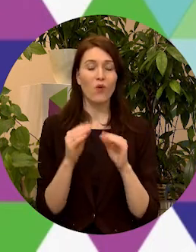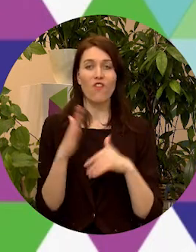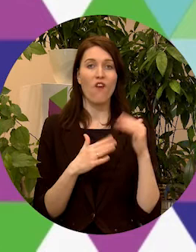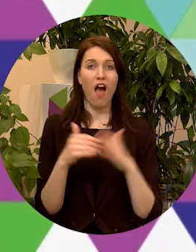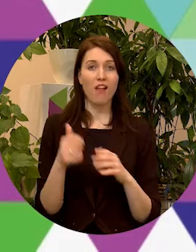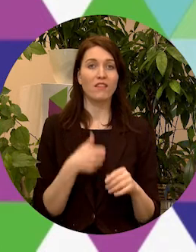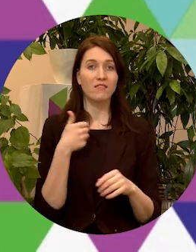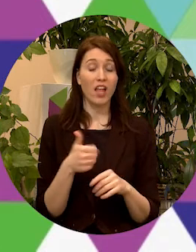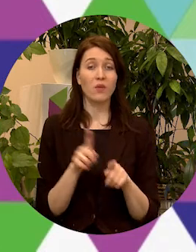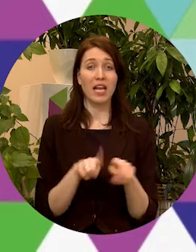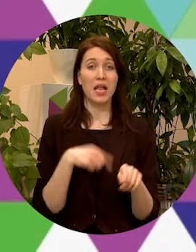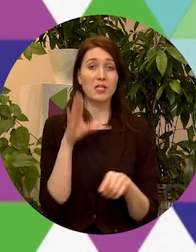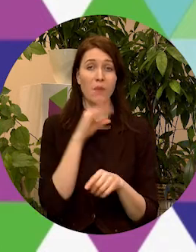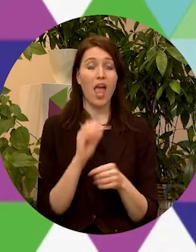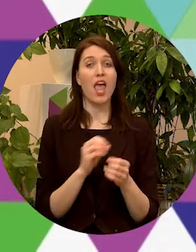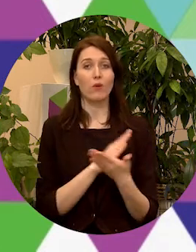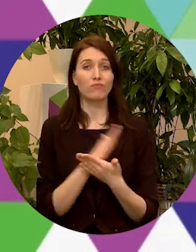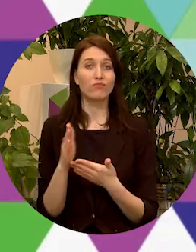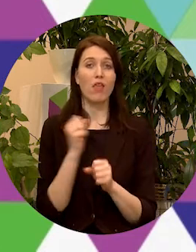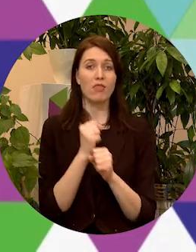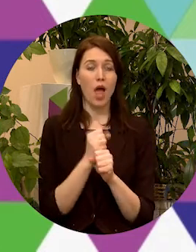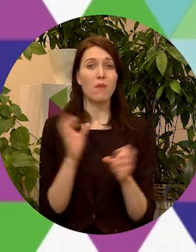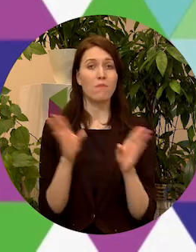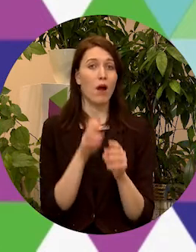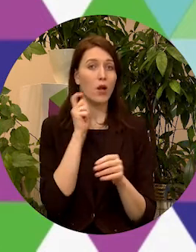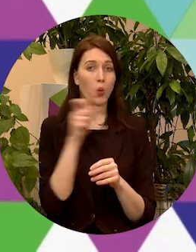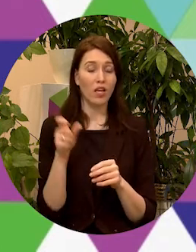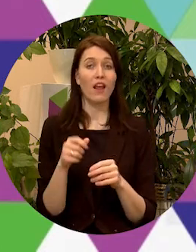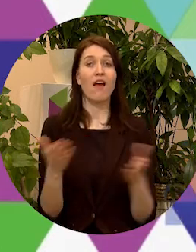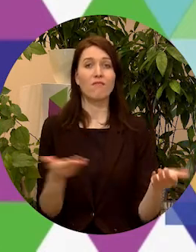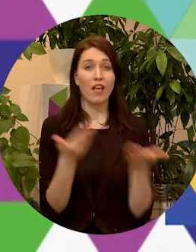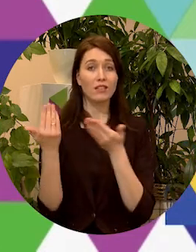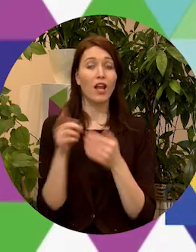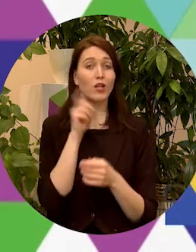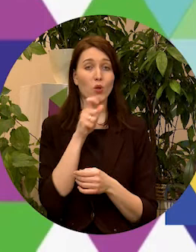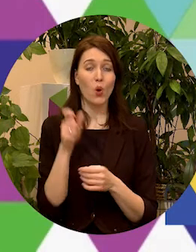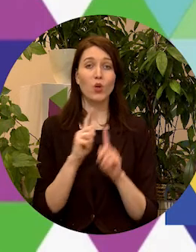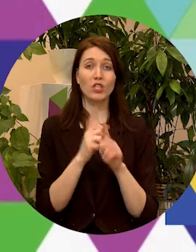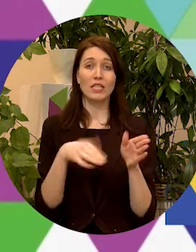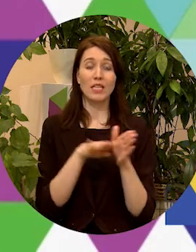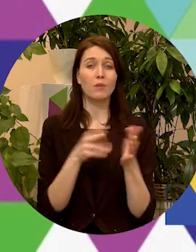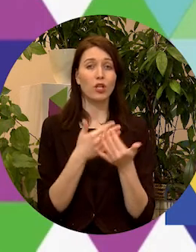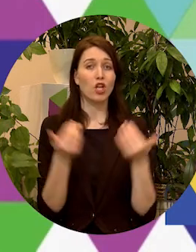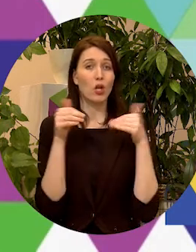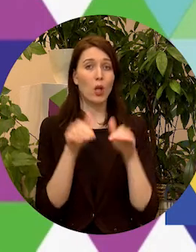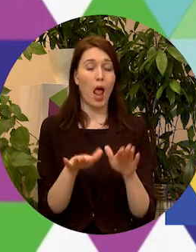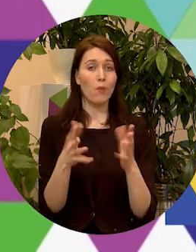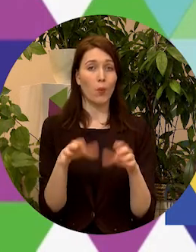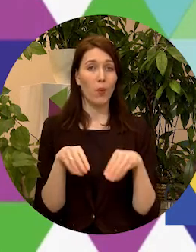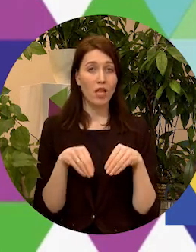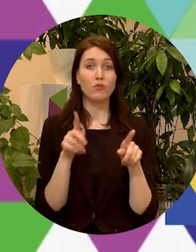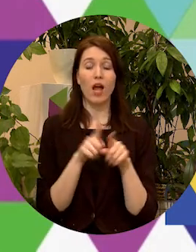un ilgspējīgu sistēmu darbam ar jaunatni, veicināt jauniešu līdzdalību dažādu līmeņu lēmumu pieņemšanā, kā arī